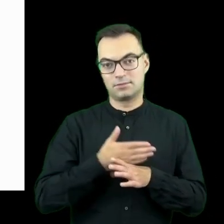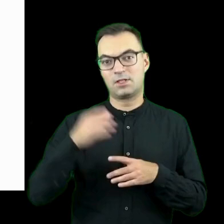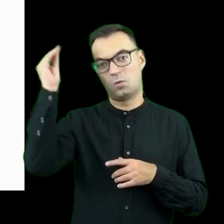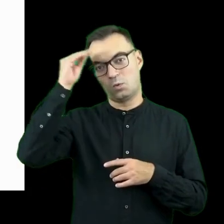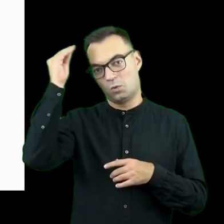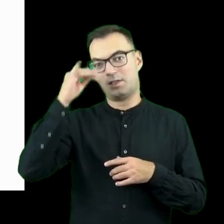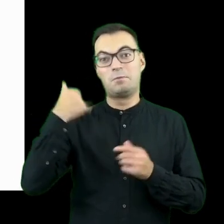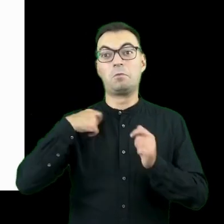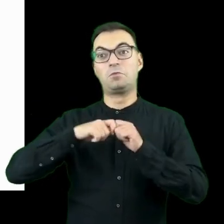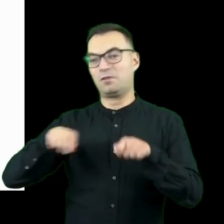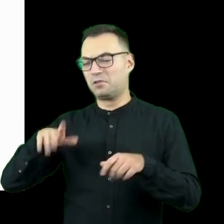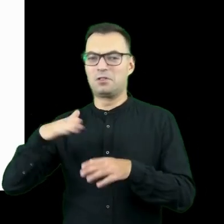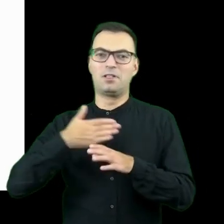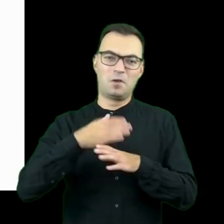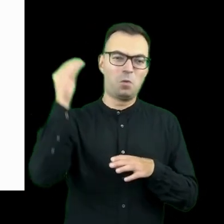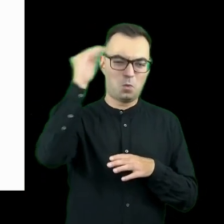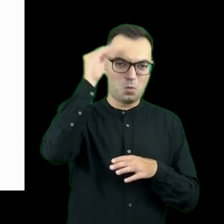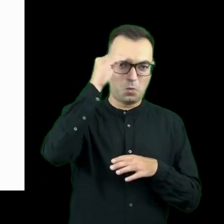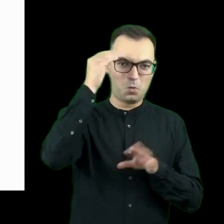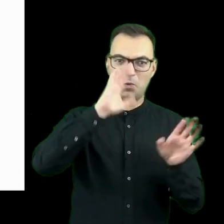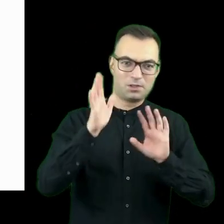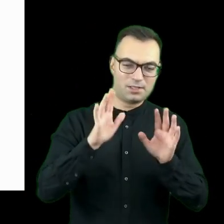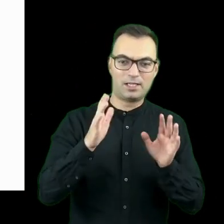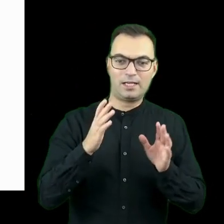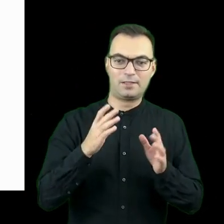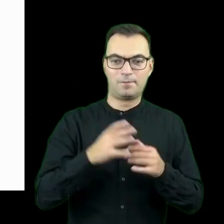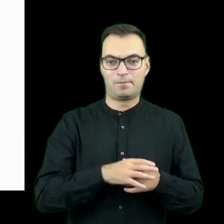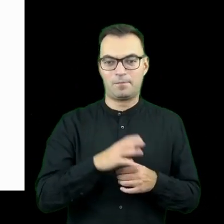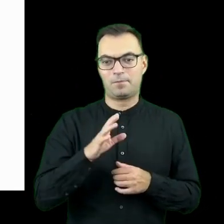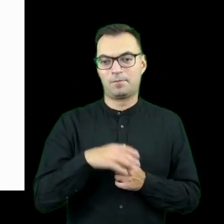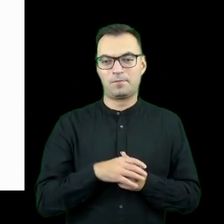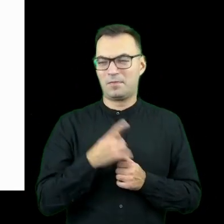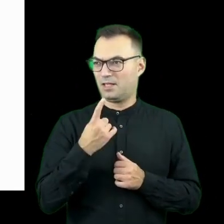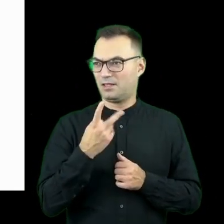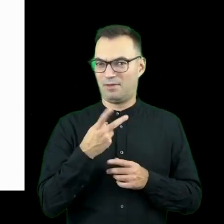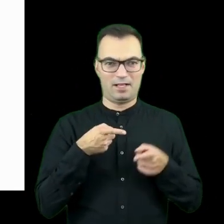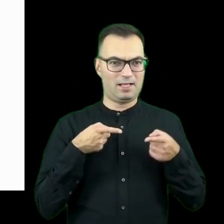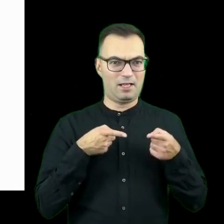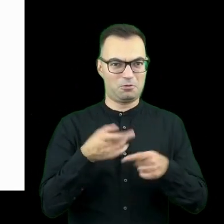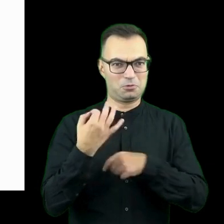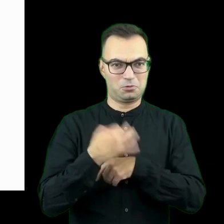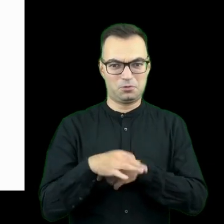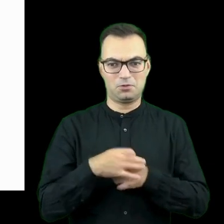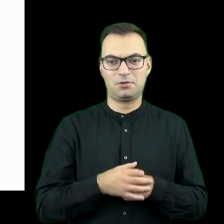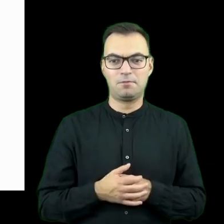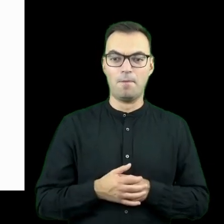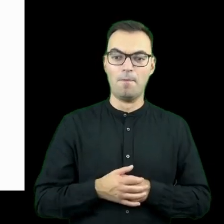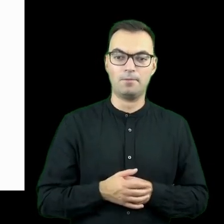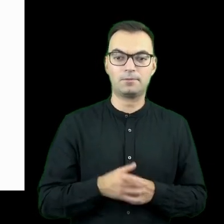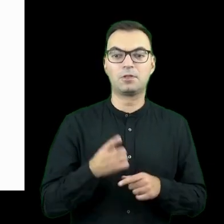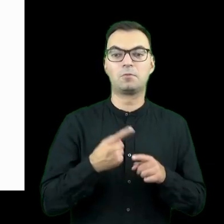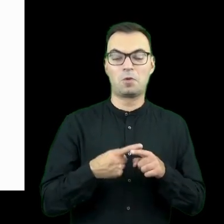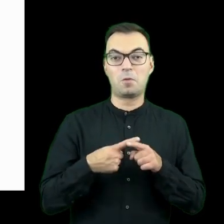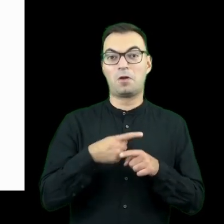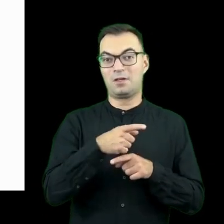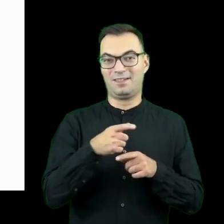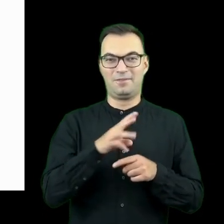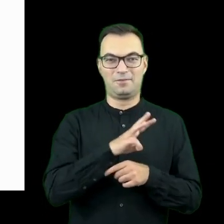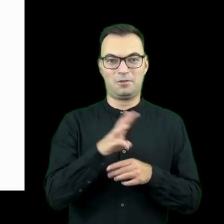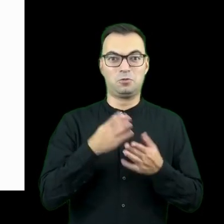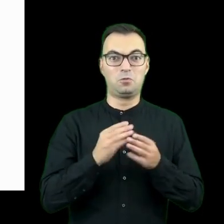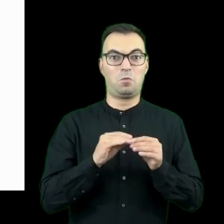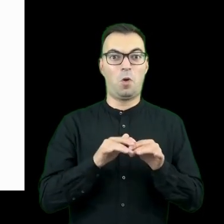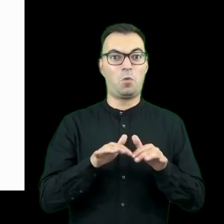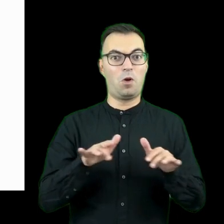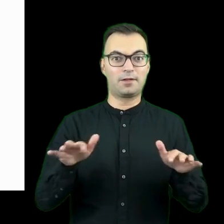przerwaną naukę na razie w obrębie podejrzewa jednego lub dwóch kierunków studiów. Ta platforma w momencie, kiedy się stała